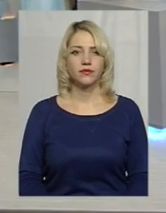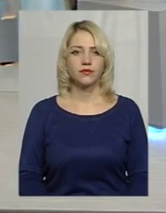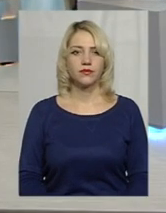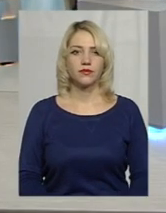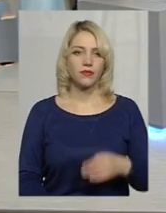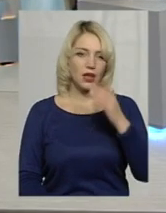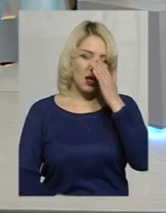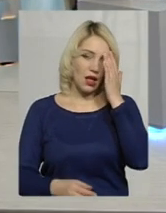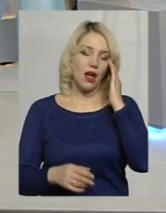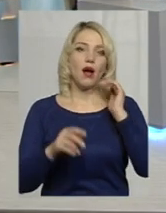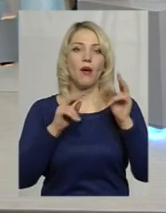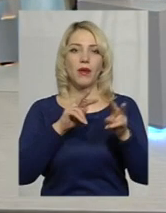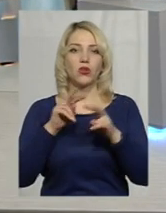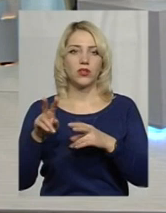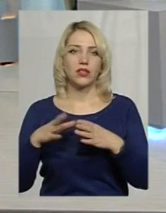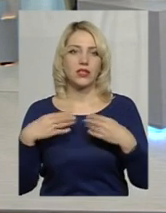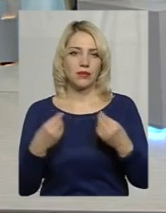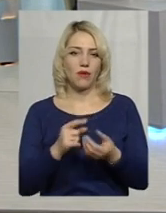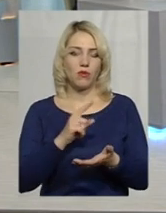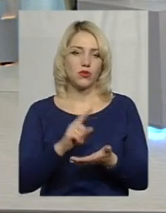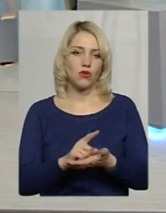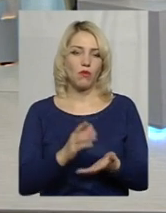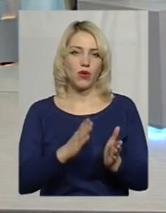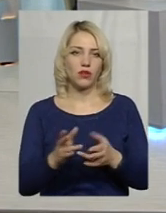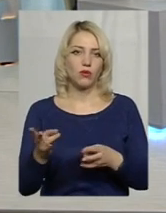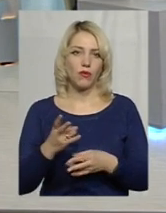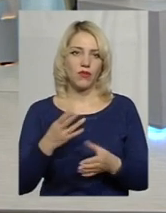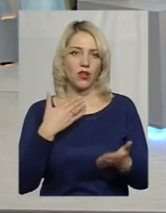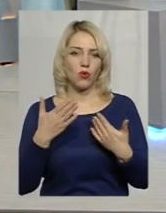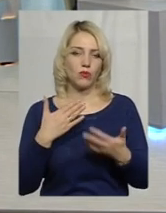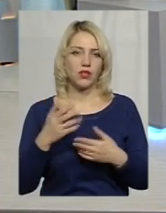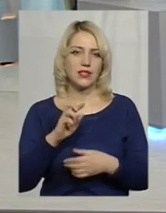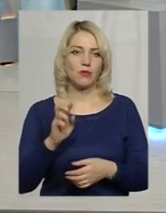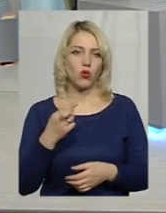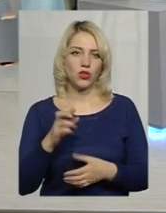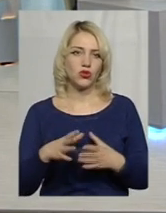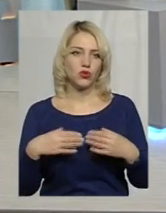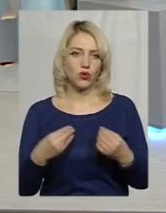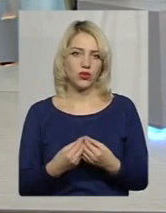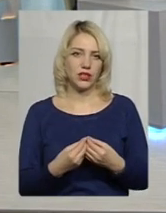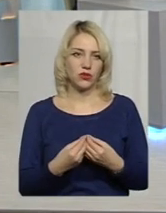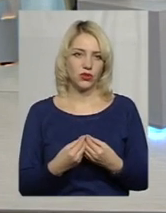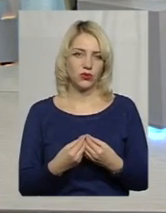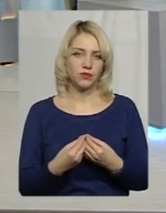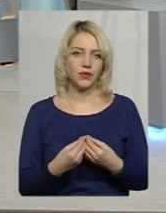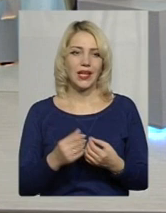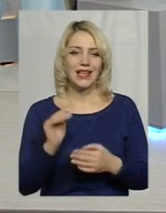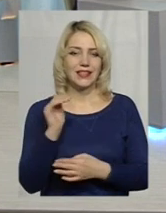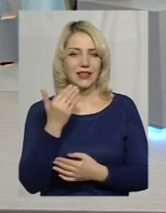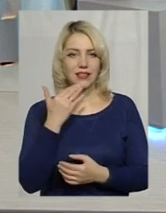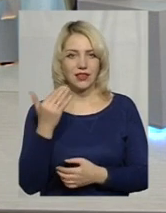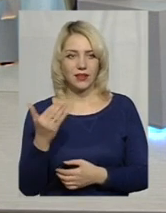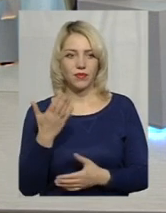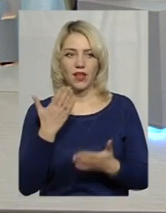Патронатна сім'я в обов'язковому порядку має комунікувати з біологічною родиною дитини. Якщо це не